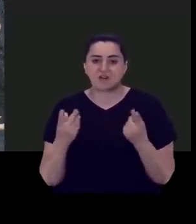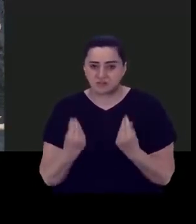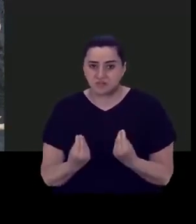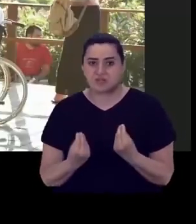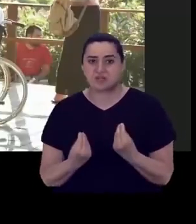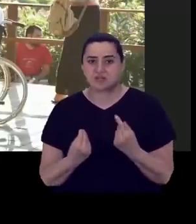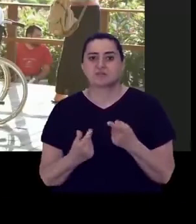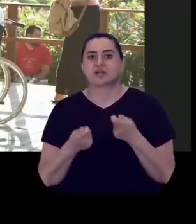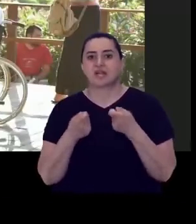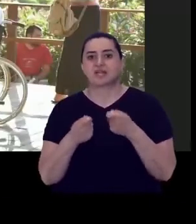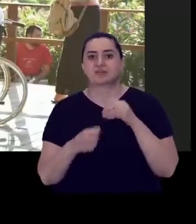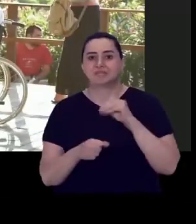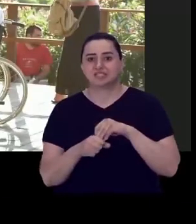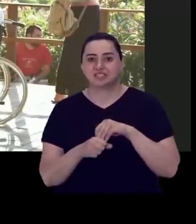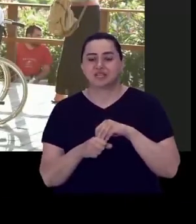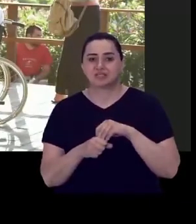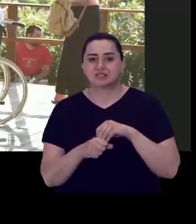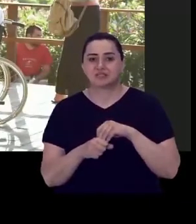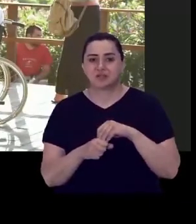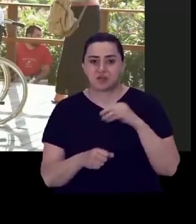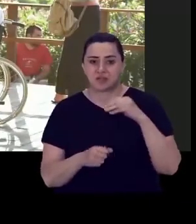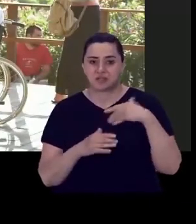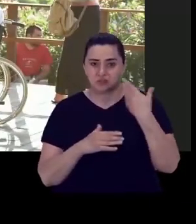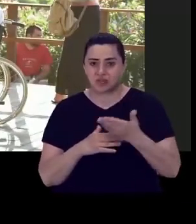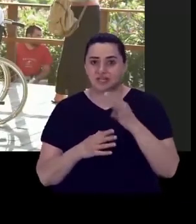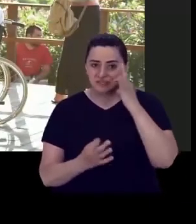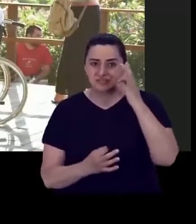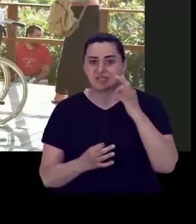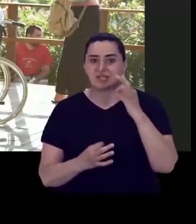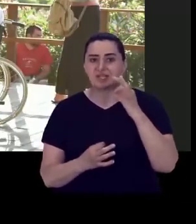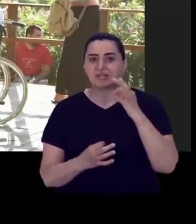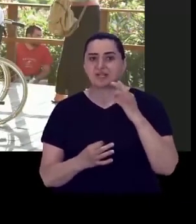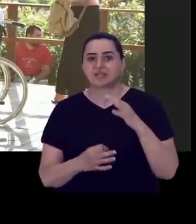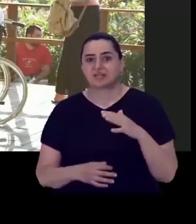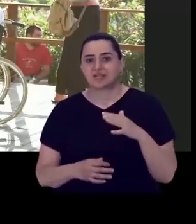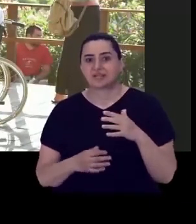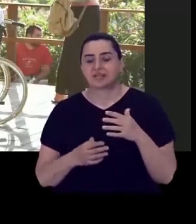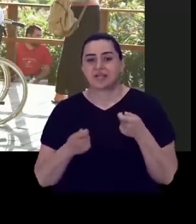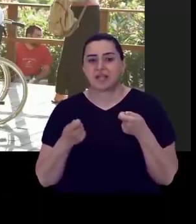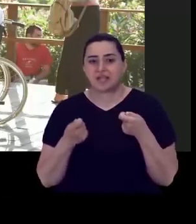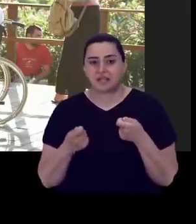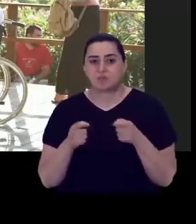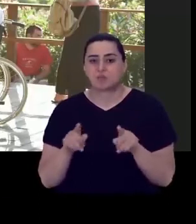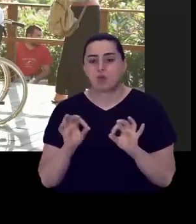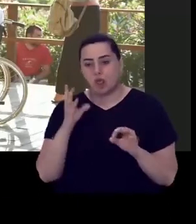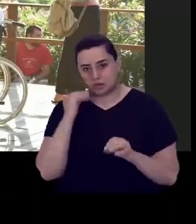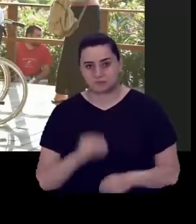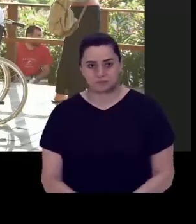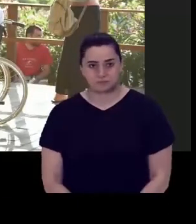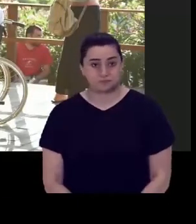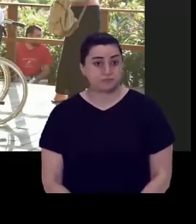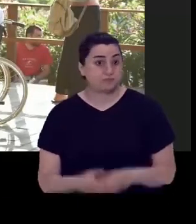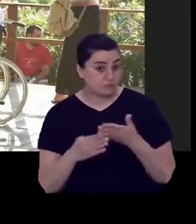Bunun aslında eğitimlerimizden çıktıklarımız. Yani insanlar da genelde tepki bu şekilde oluyor. Ve